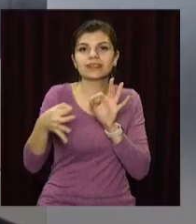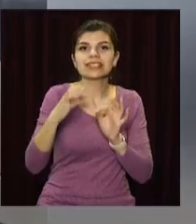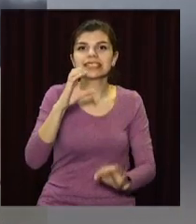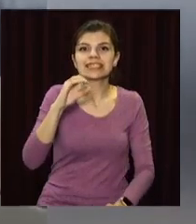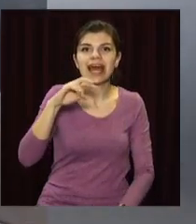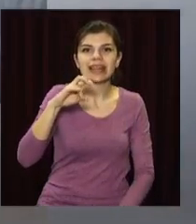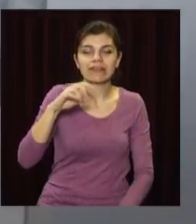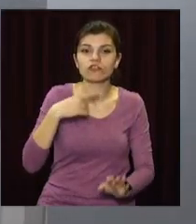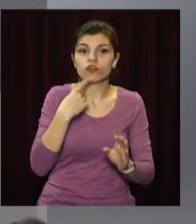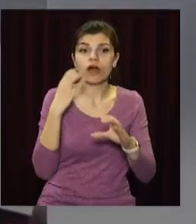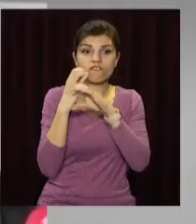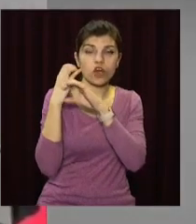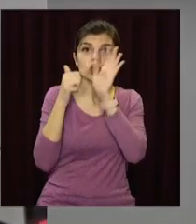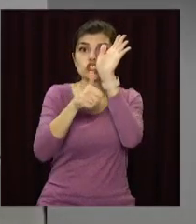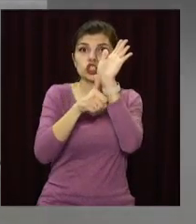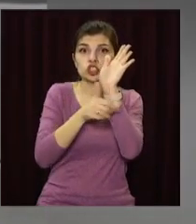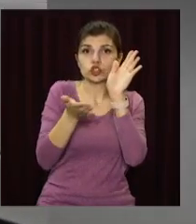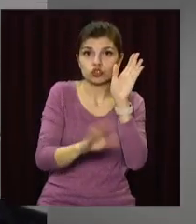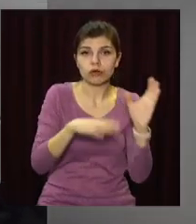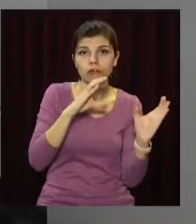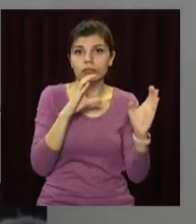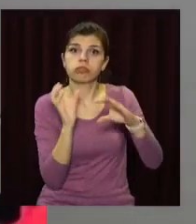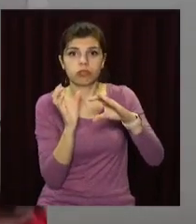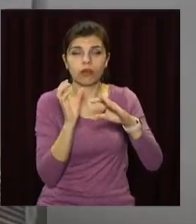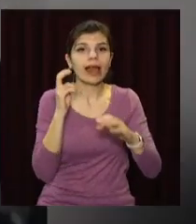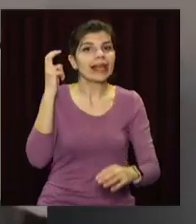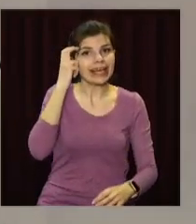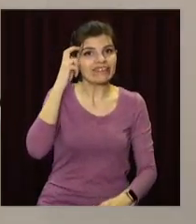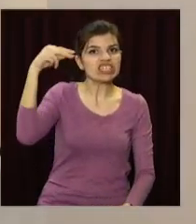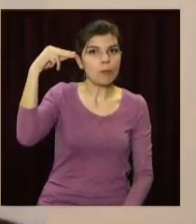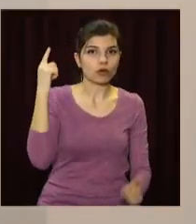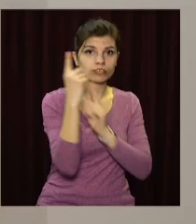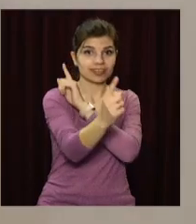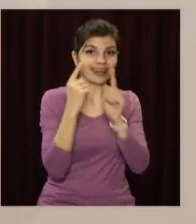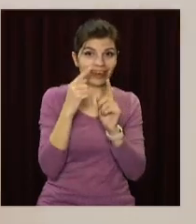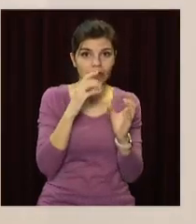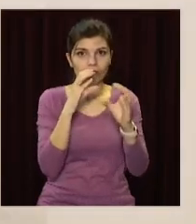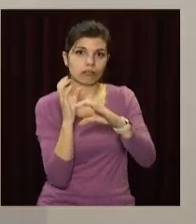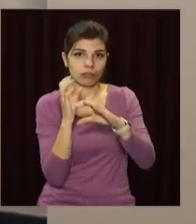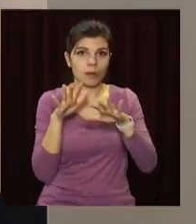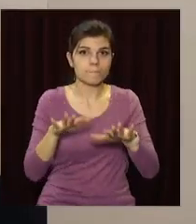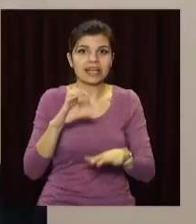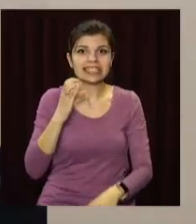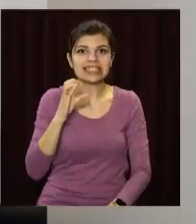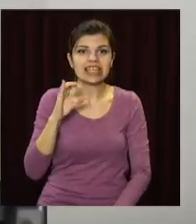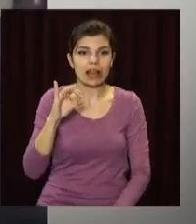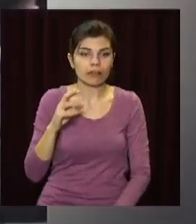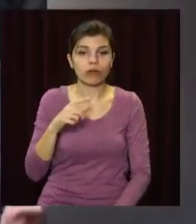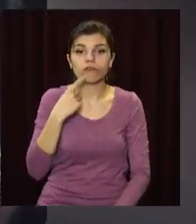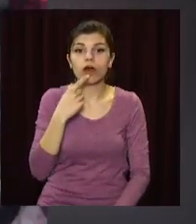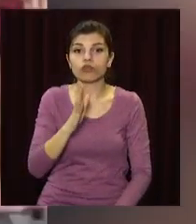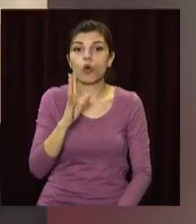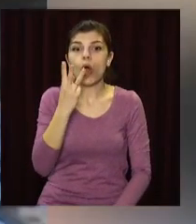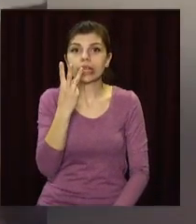зійшли з рейок шість останніх вагонів потягу «Інтерсіті» Київ-Запоріжжя. На сьогодні вдалося підняти лише три. Про це